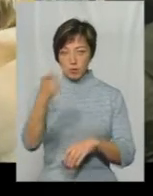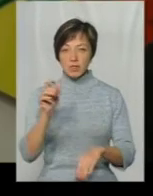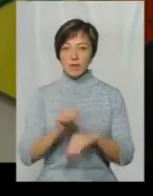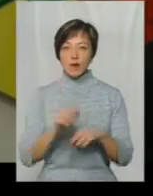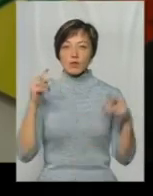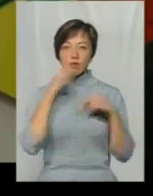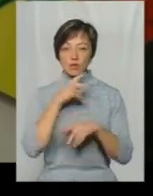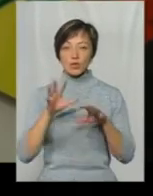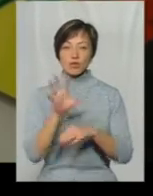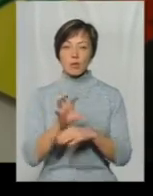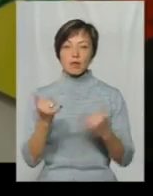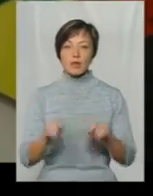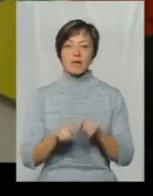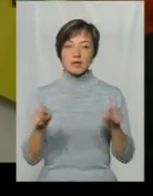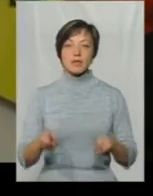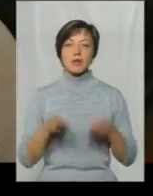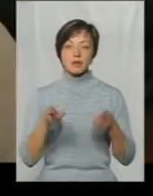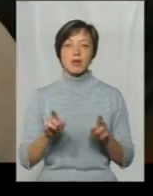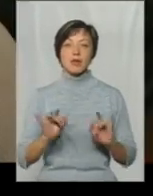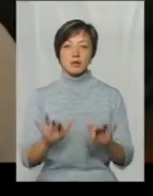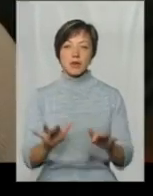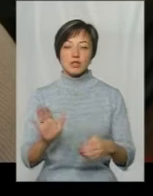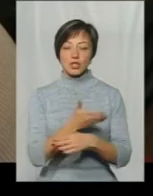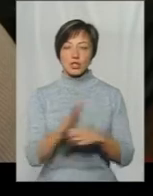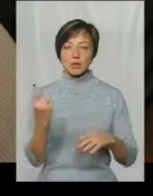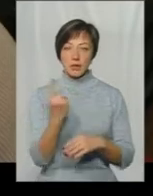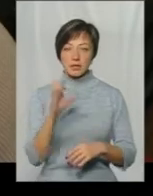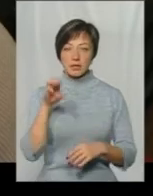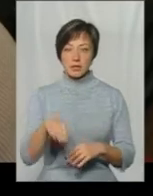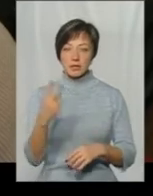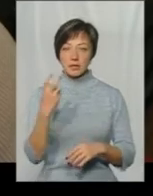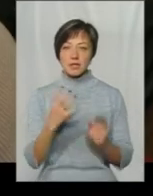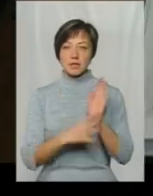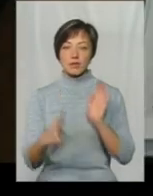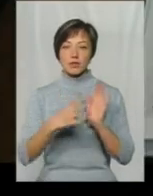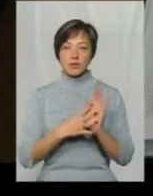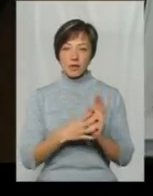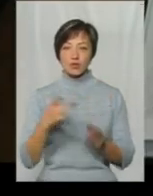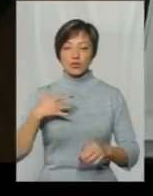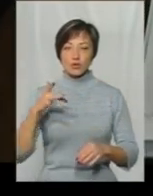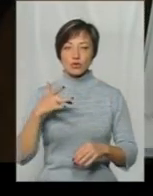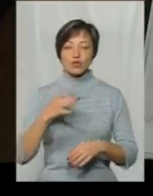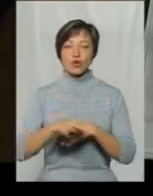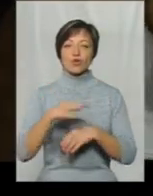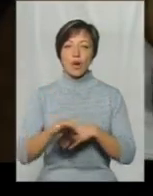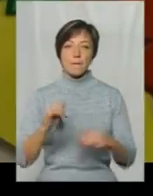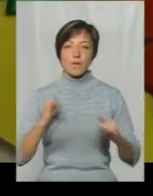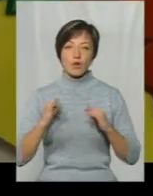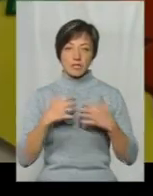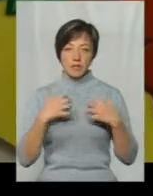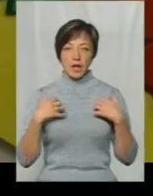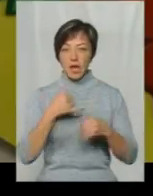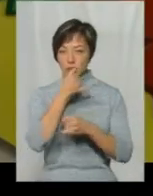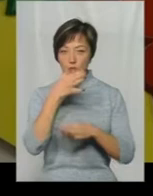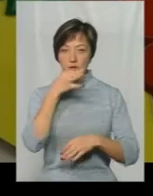фактом отруєння собак наразі відкрито кримінальне провадження За частиною першої статті 299 жорстоке поводження з тваринами Я не